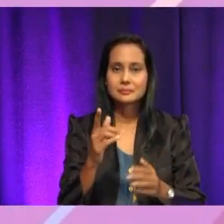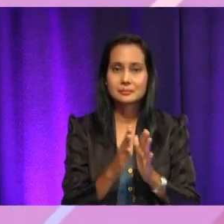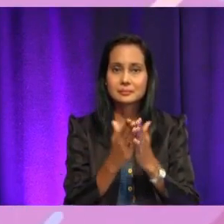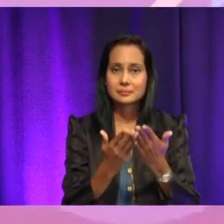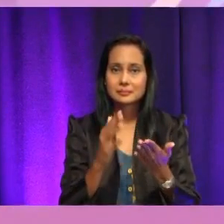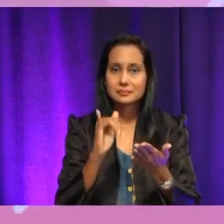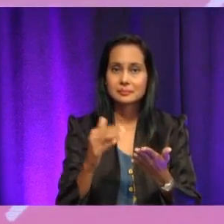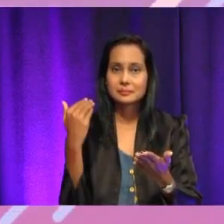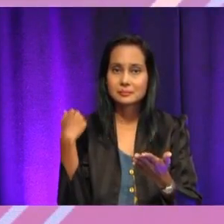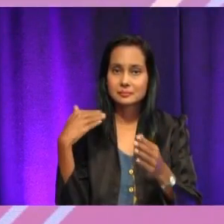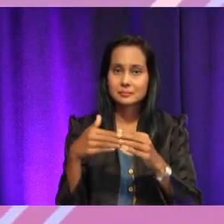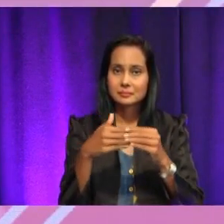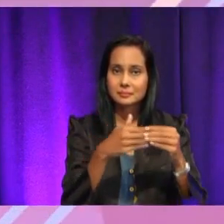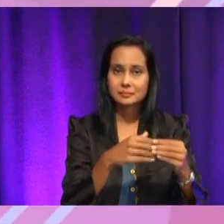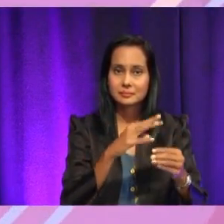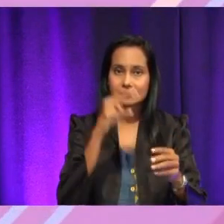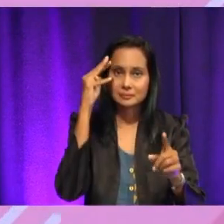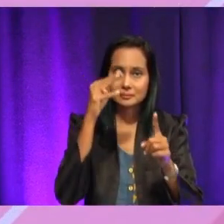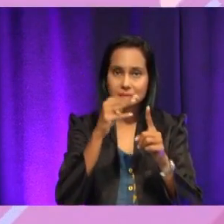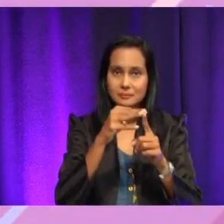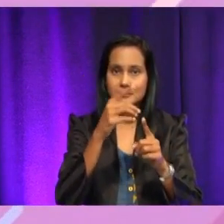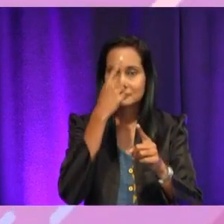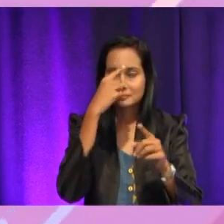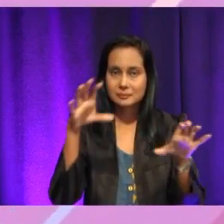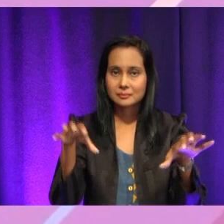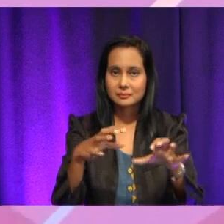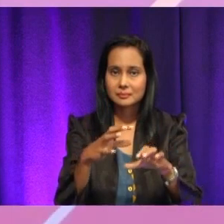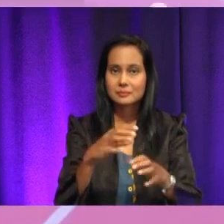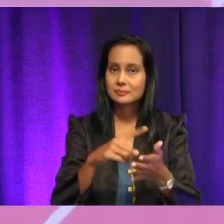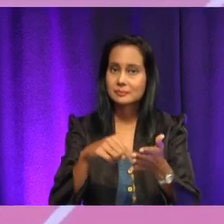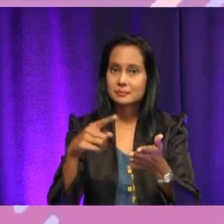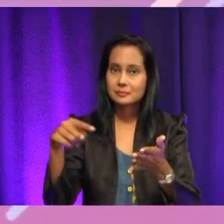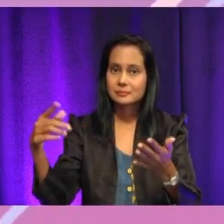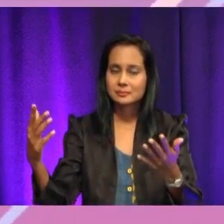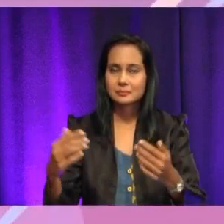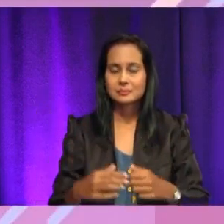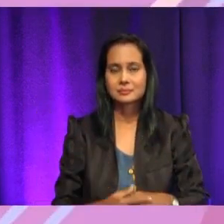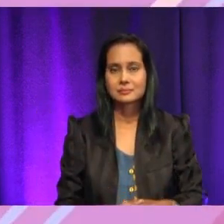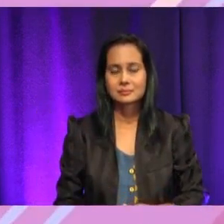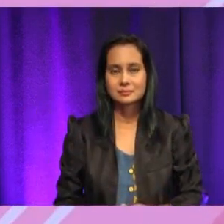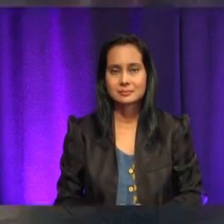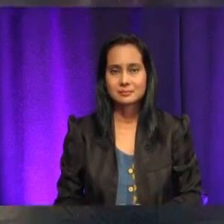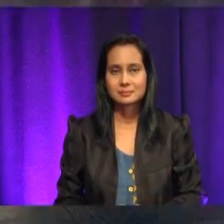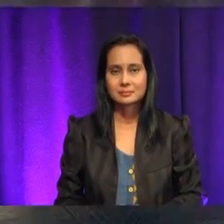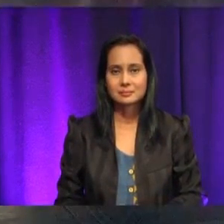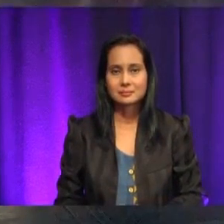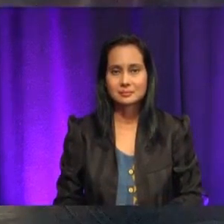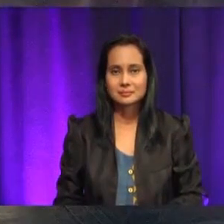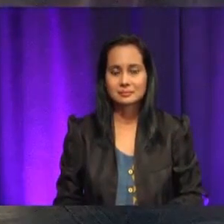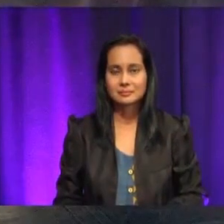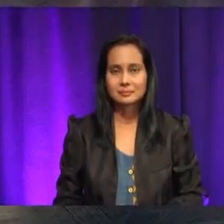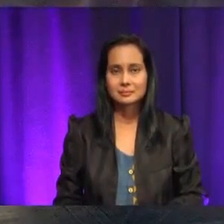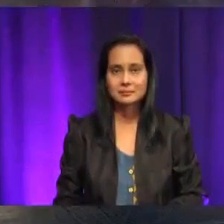mengandungi panduan dan maklumat untuk melaksanakan sesuatu. Terima kasih, Aish. Jelas bacaannya.